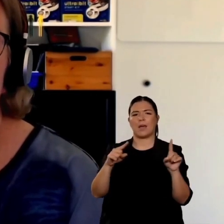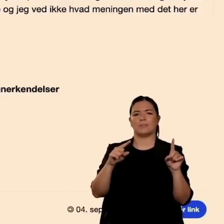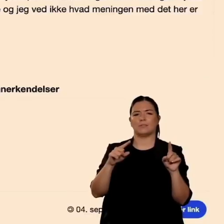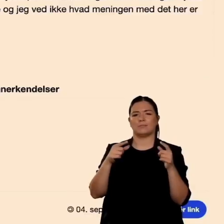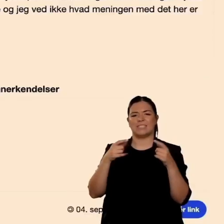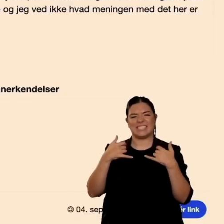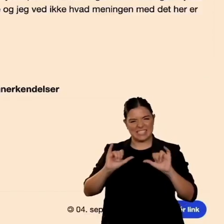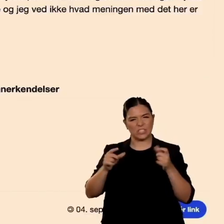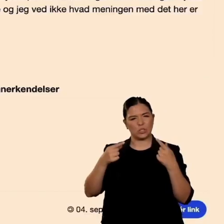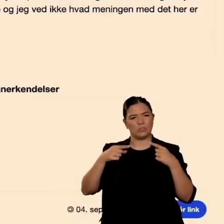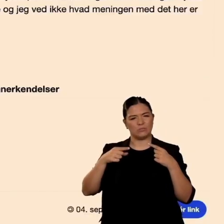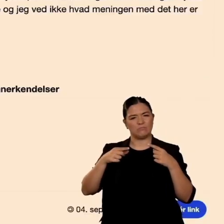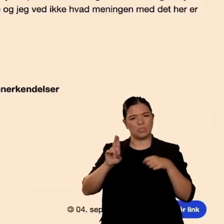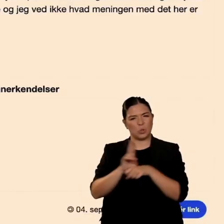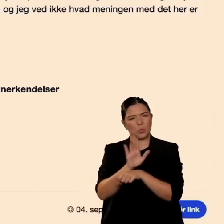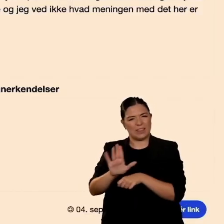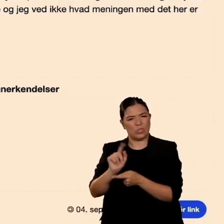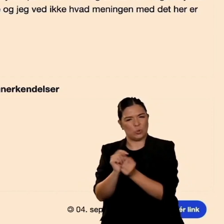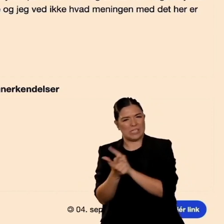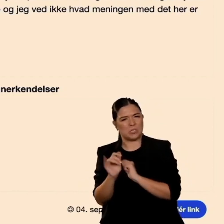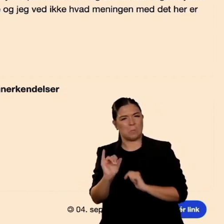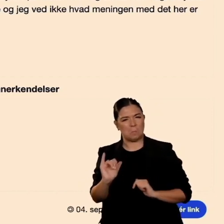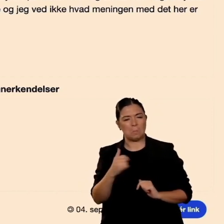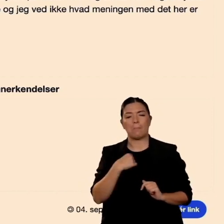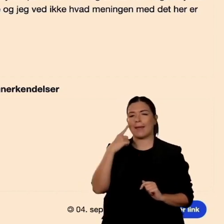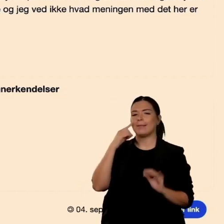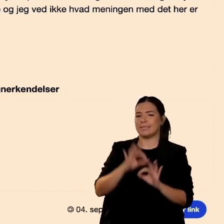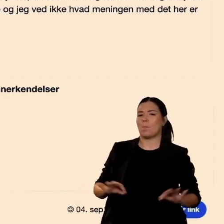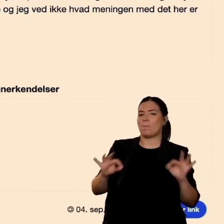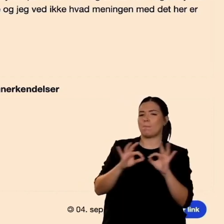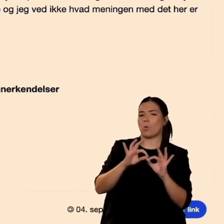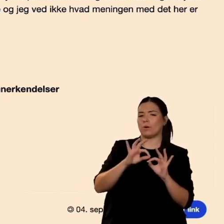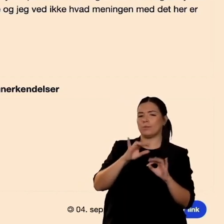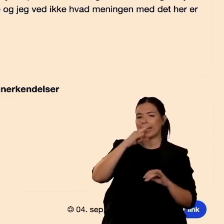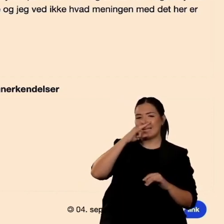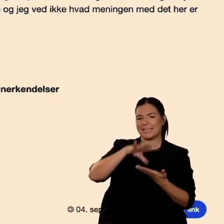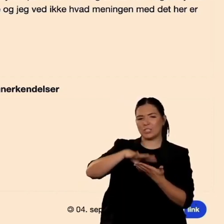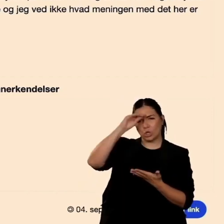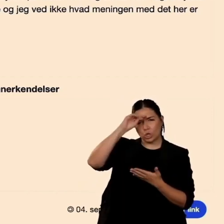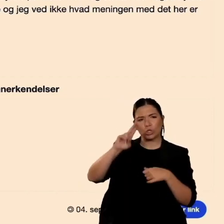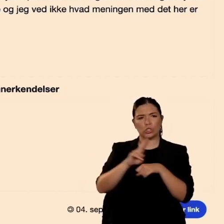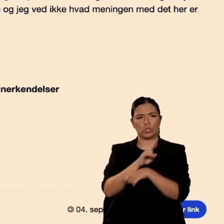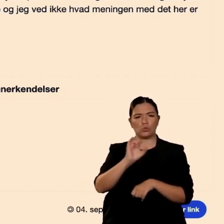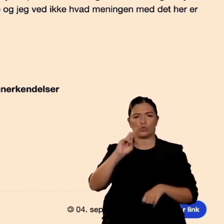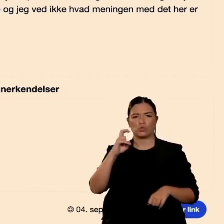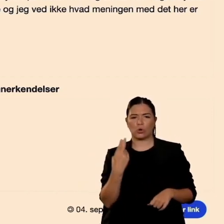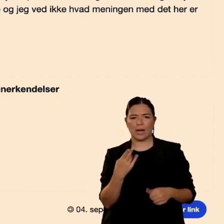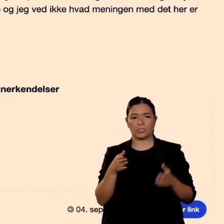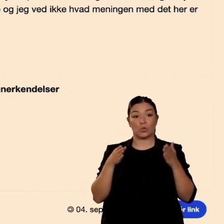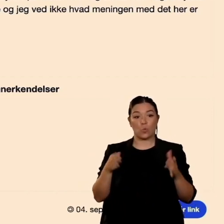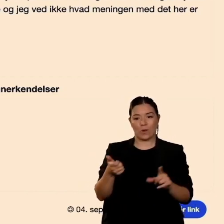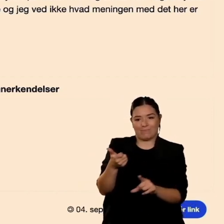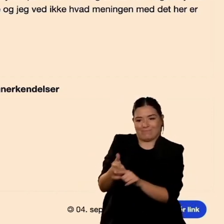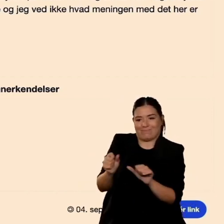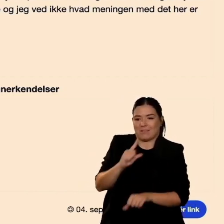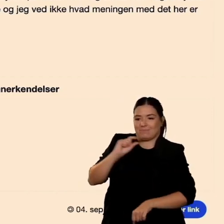facendo e non tanto di leggere terminologia specifica che loro non capiscono ma possono sempre capirla dopo quando scratch